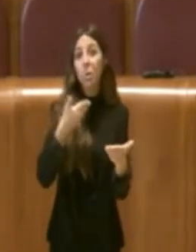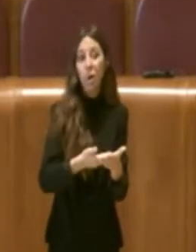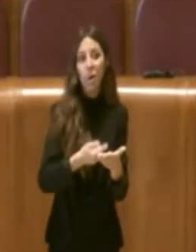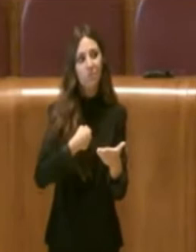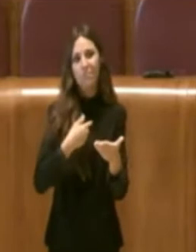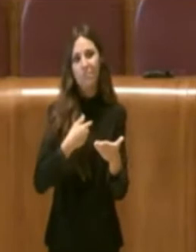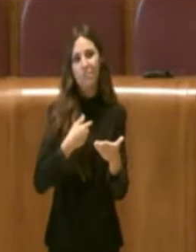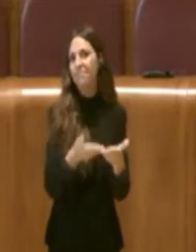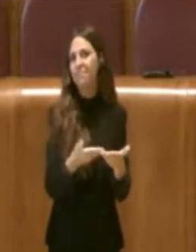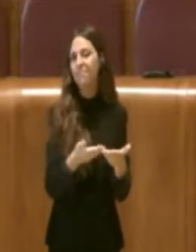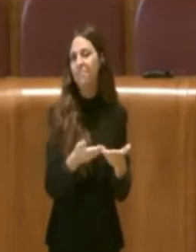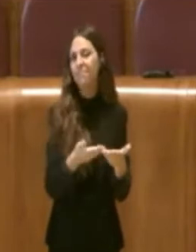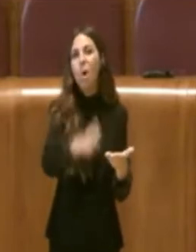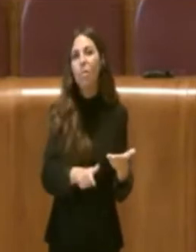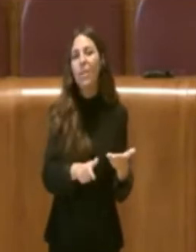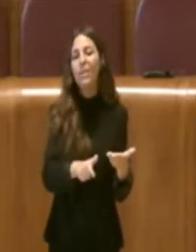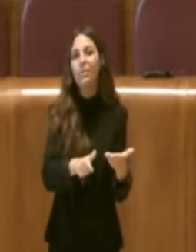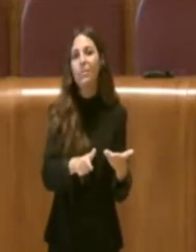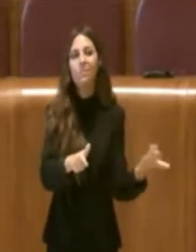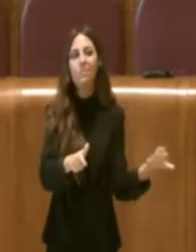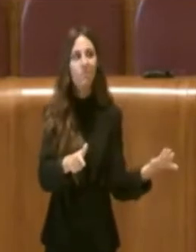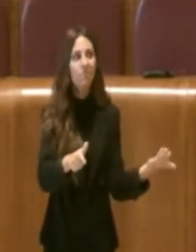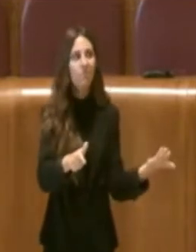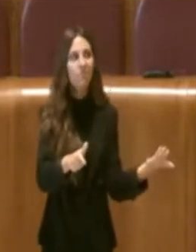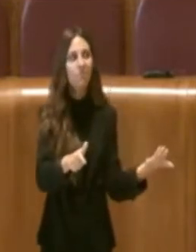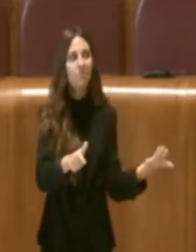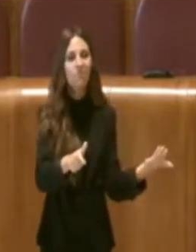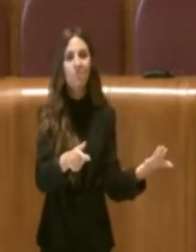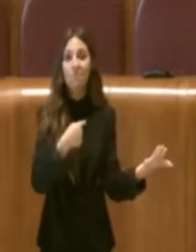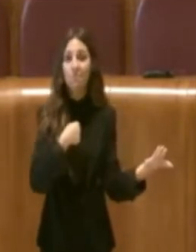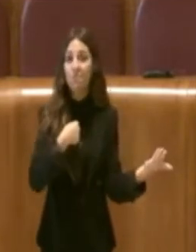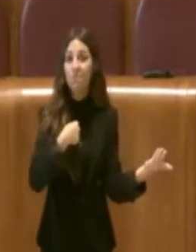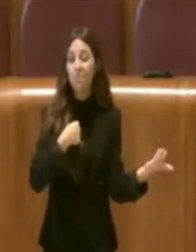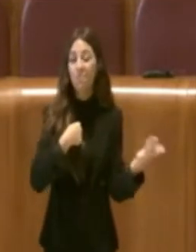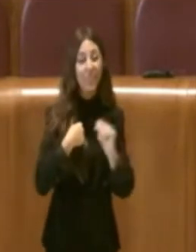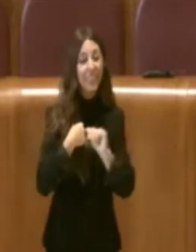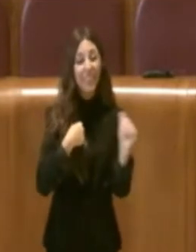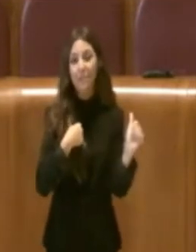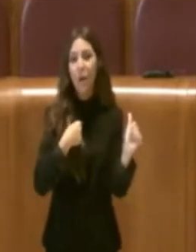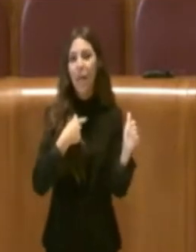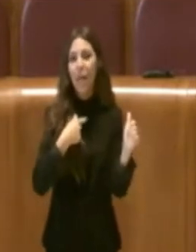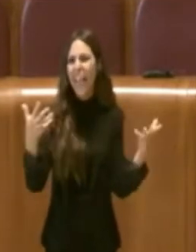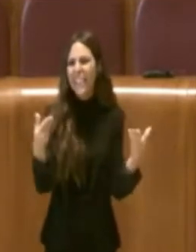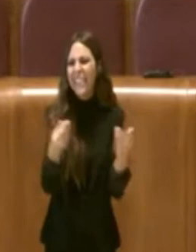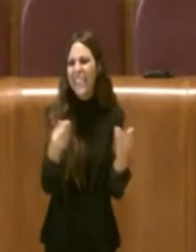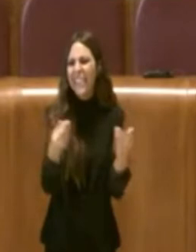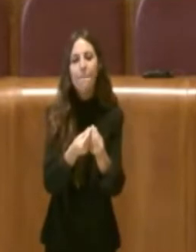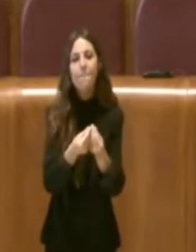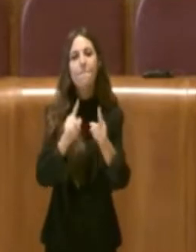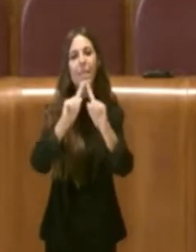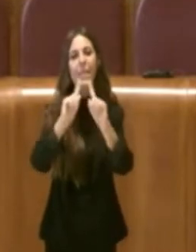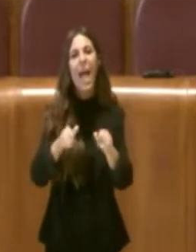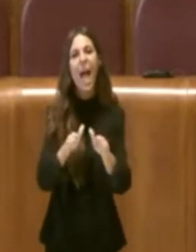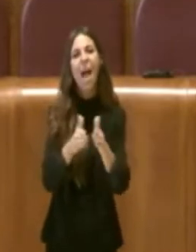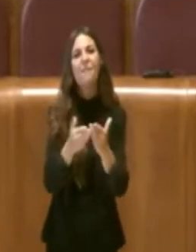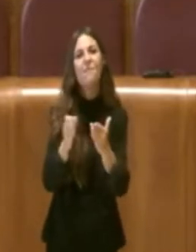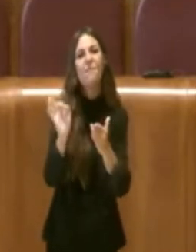assolutamente sono stato insieme alla libreria Fahrenheit